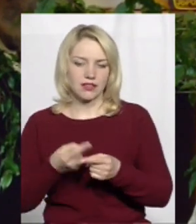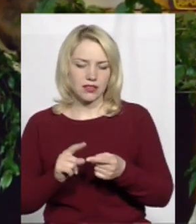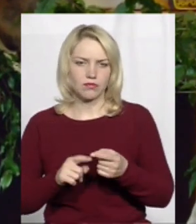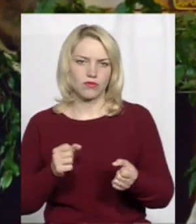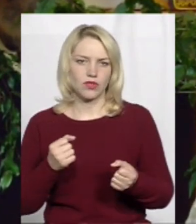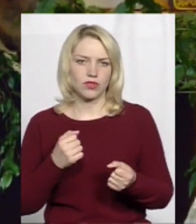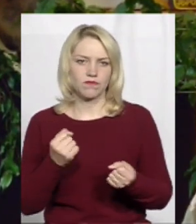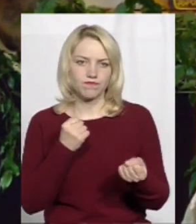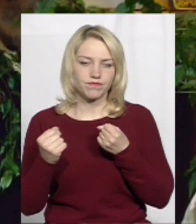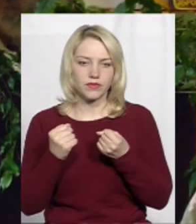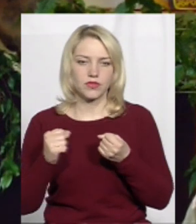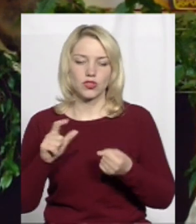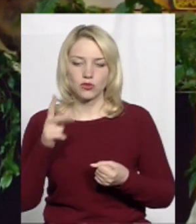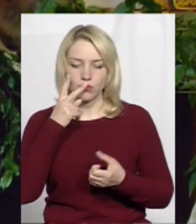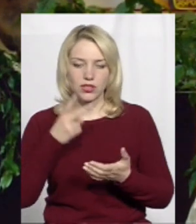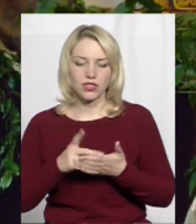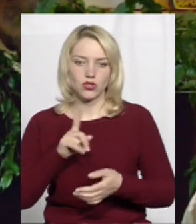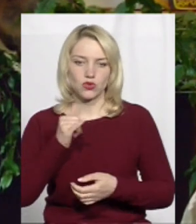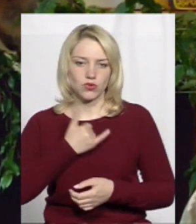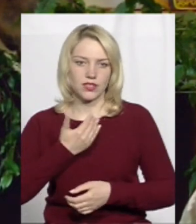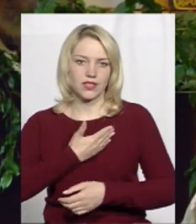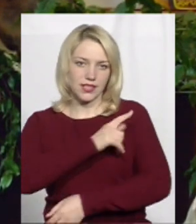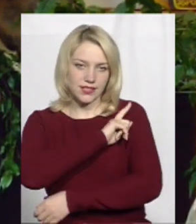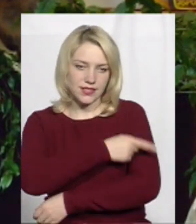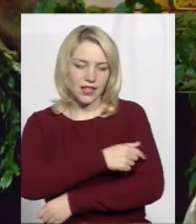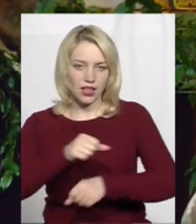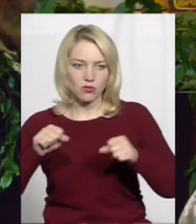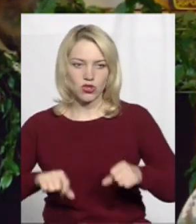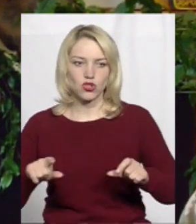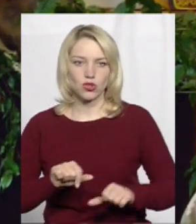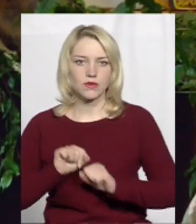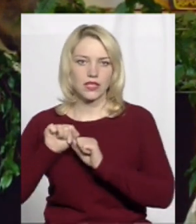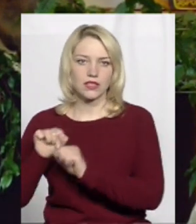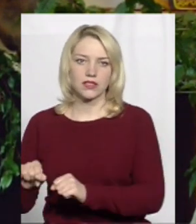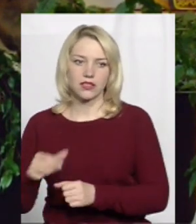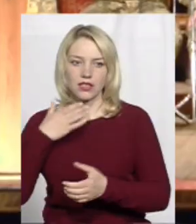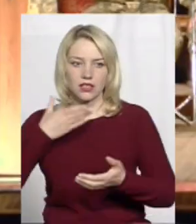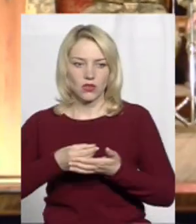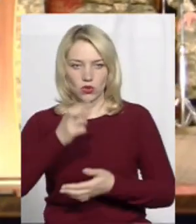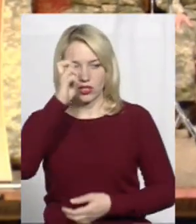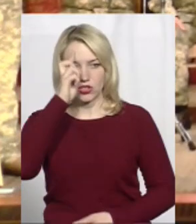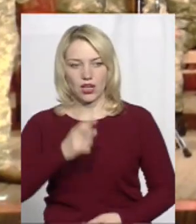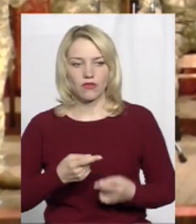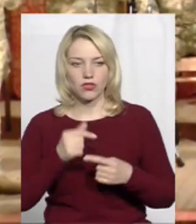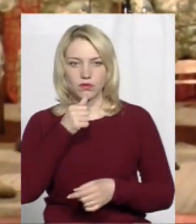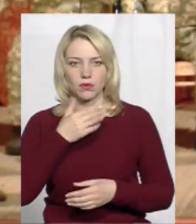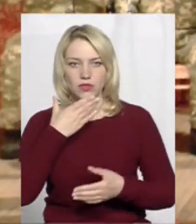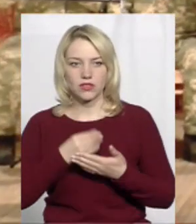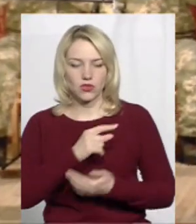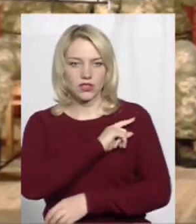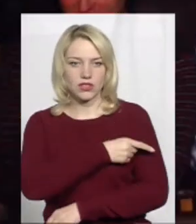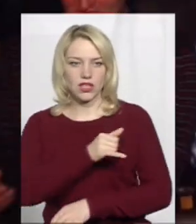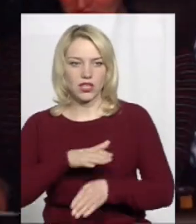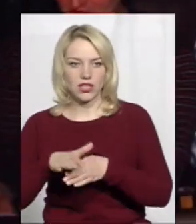повинен показати, що у нас є сила, у нас є можливість для того, щоб захистити свою державу. Спробувати свої сили та